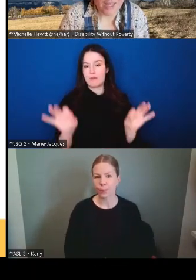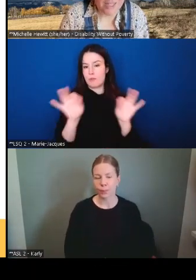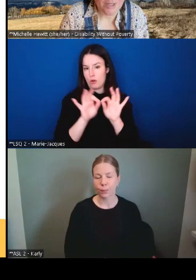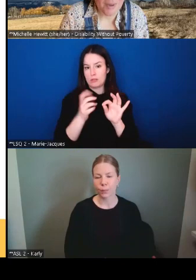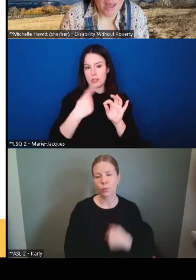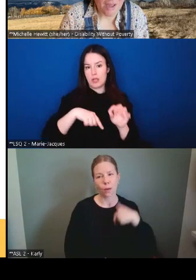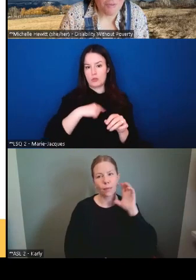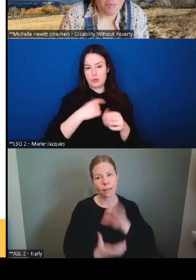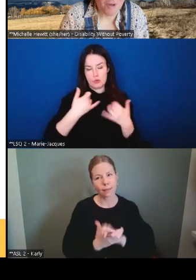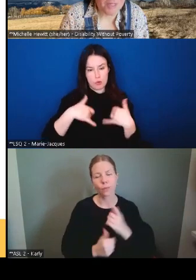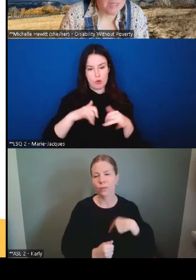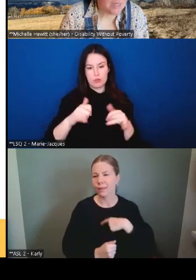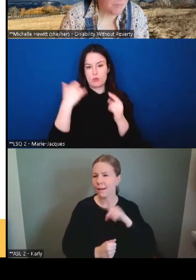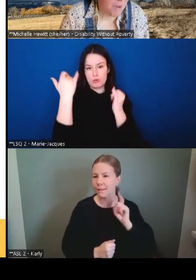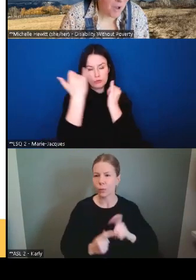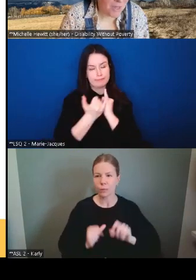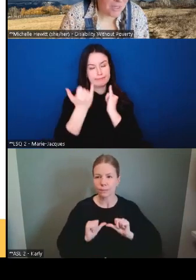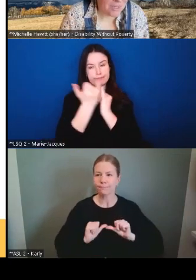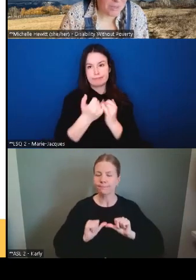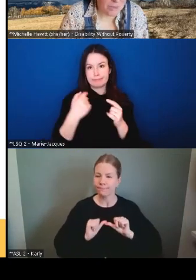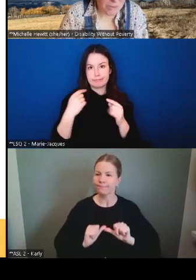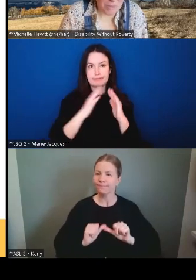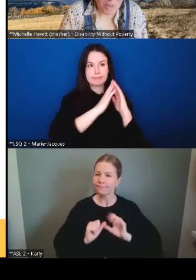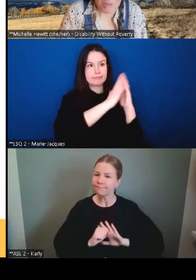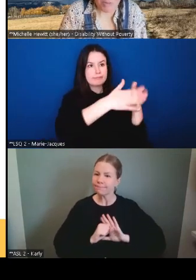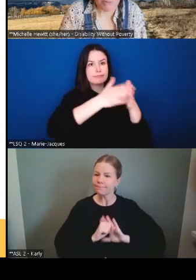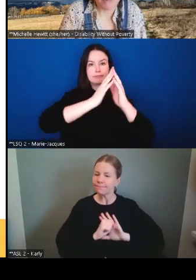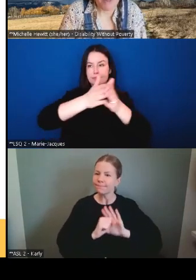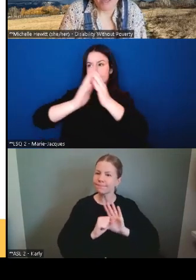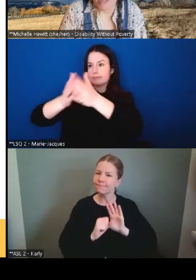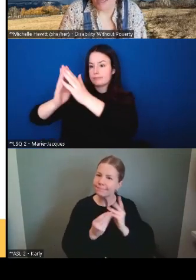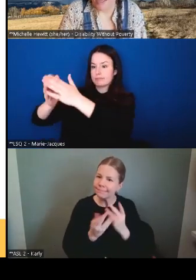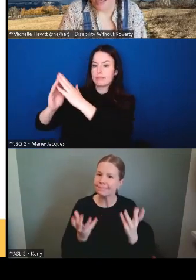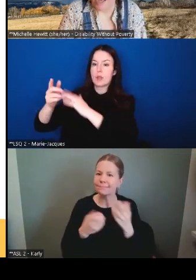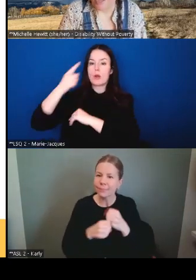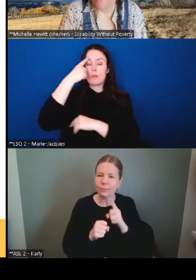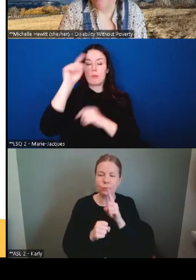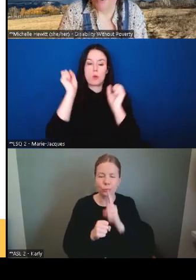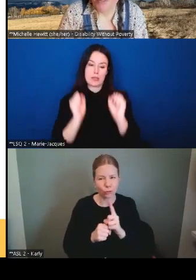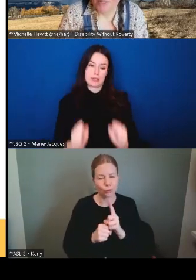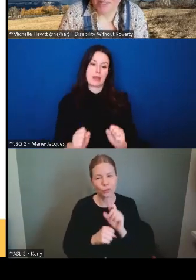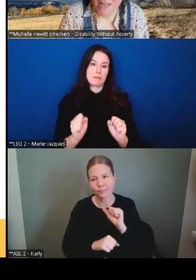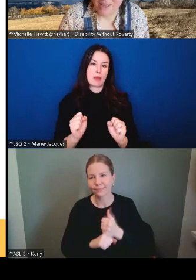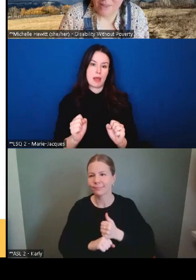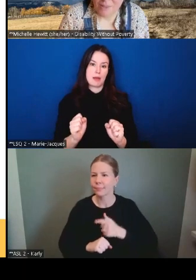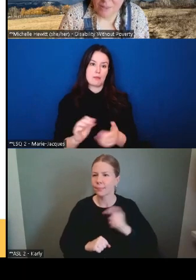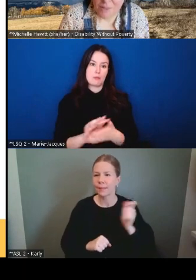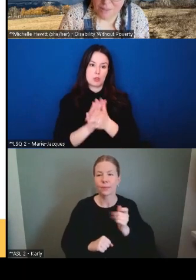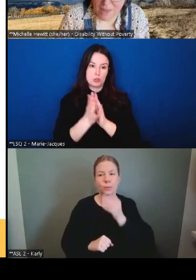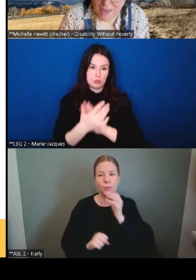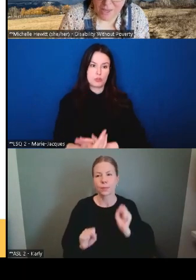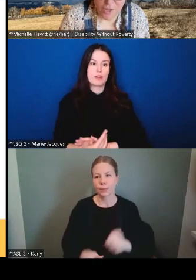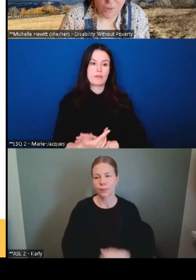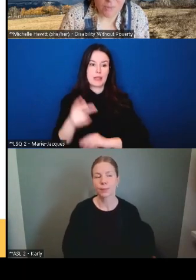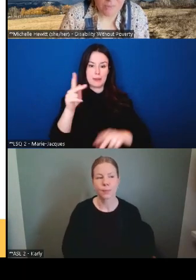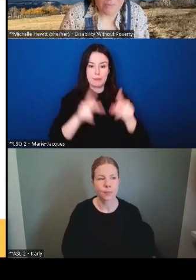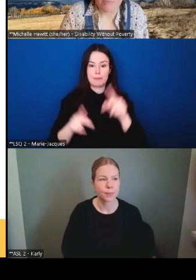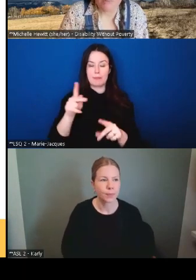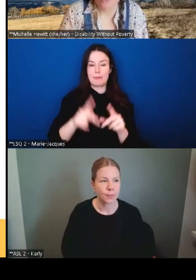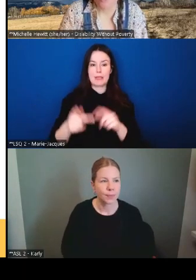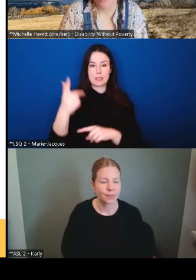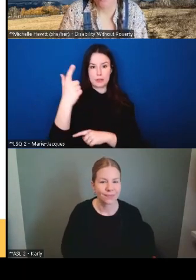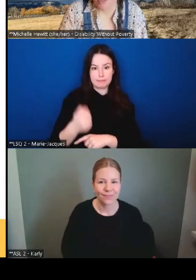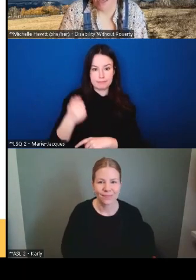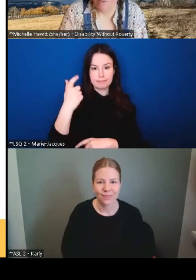devons continuer à faire pour faire en sorte que cette prestation se retrouve dans les poches du plus grand nombre de personnes